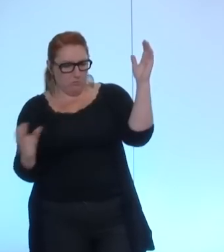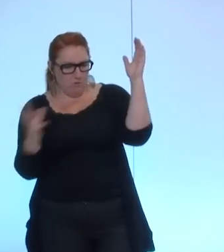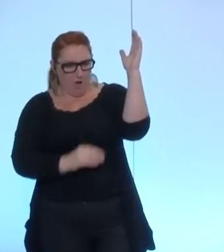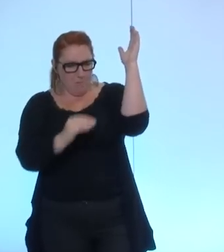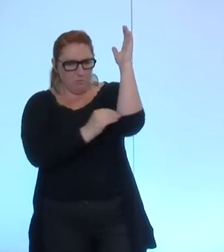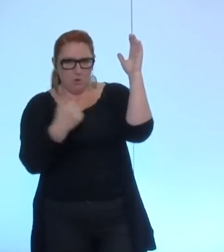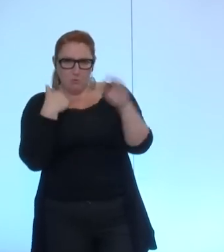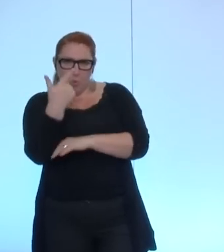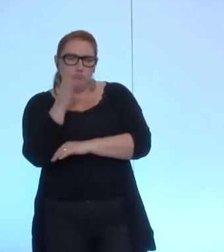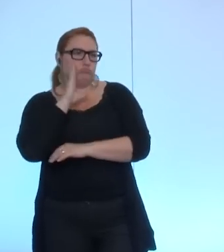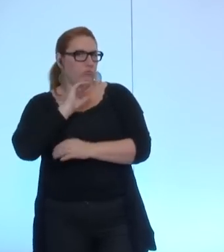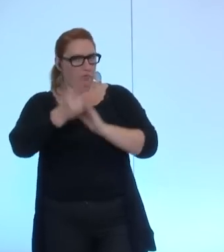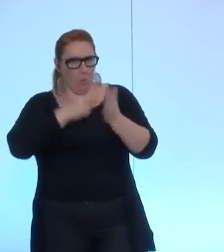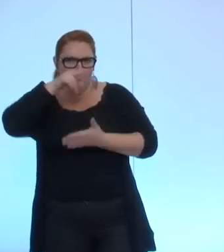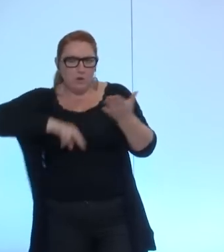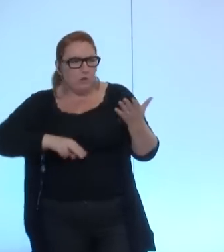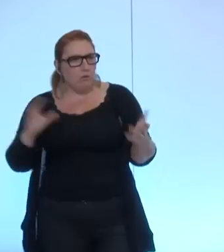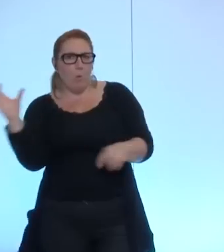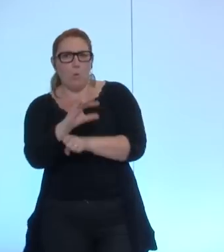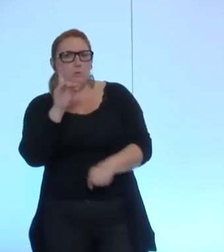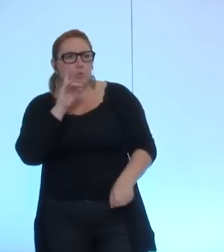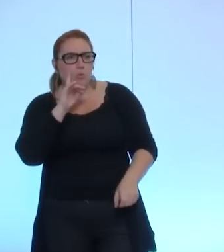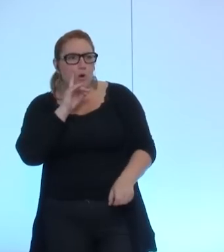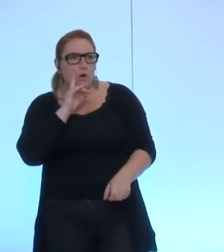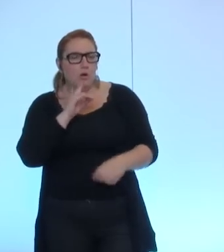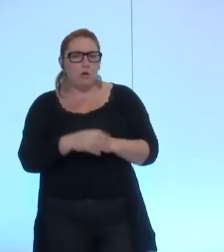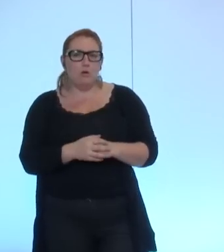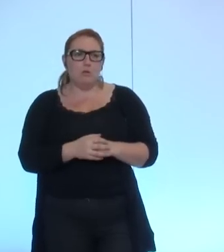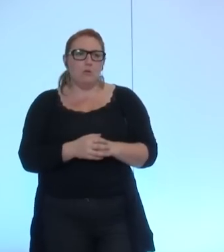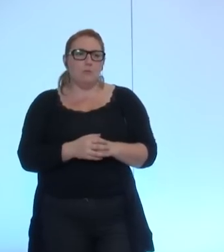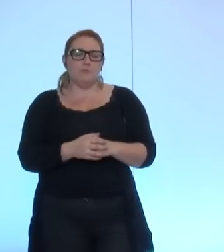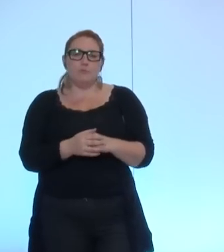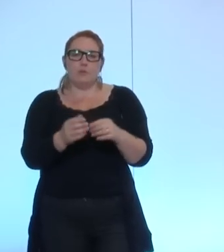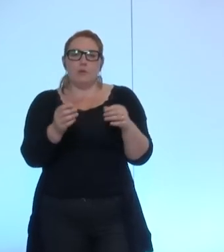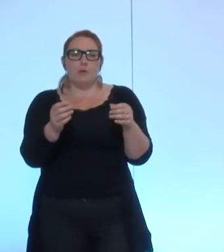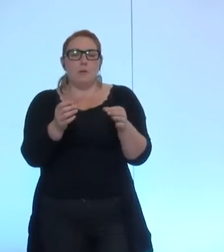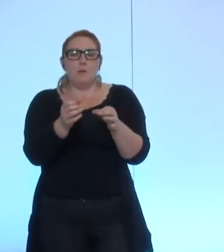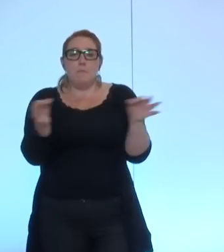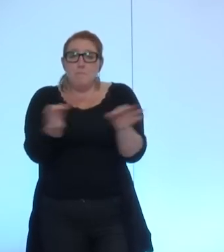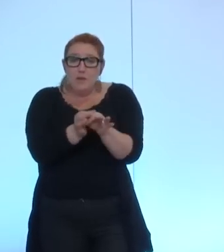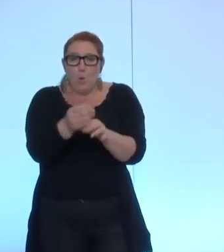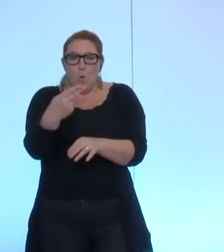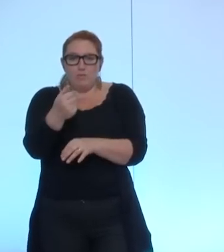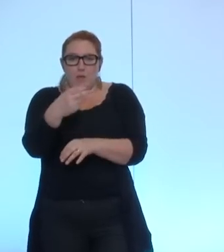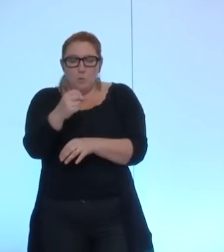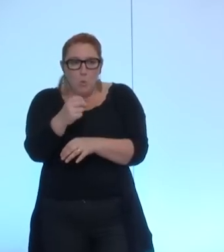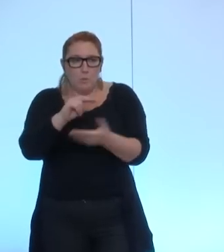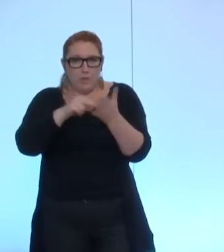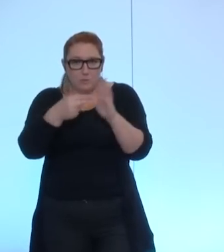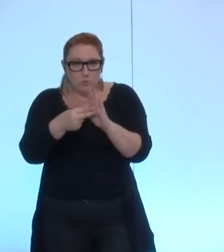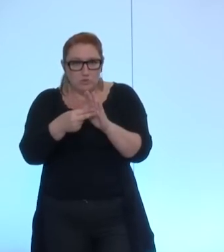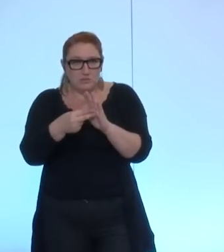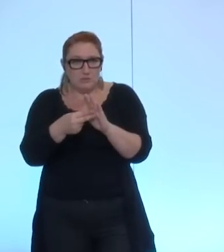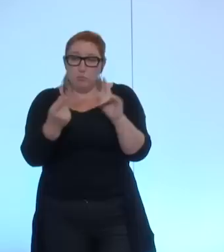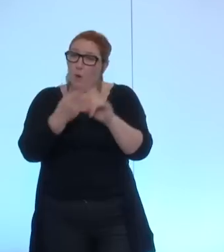je vous demande de le relire nous confirmons notre soutien au développement des micro nanotechnologies composantes essentielles du développement